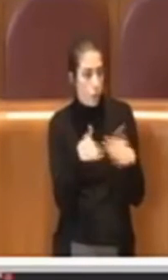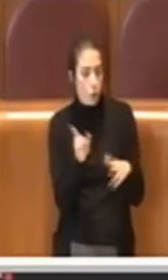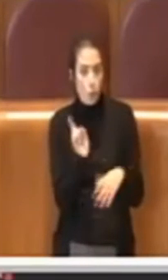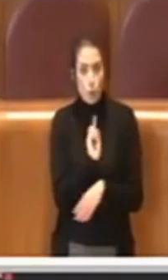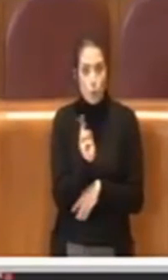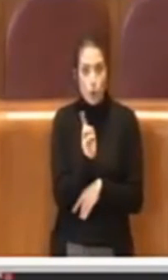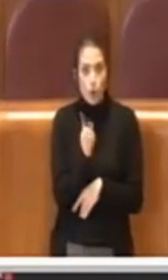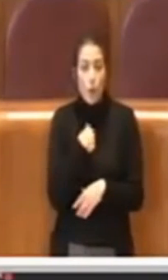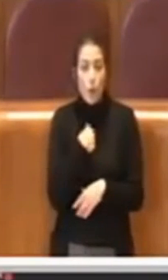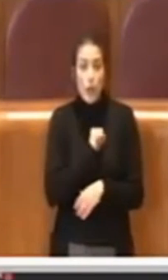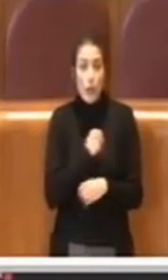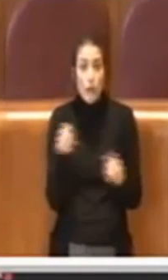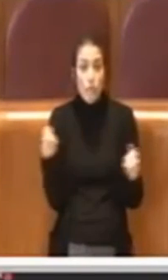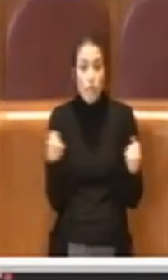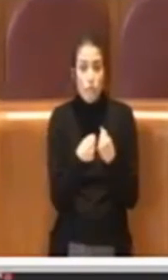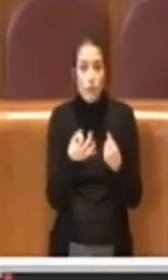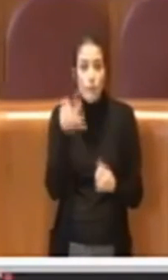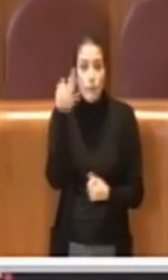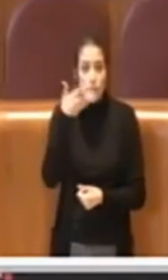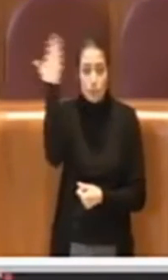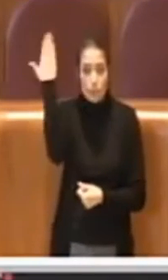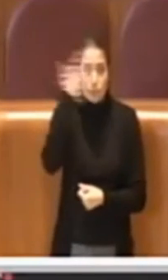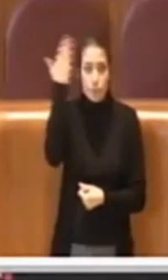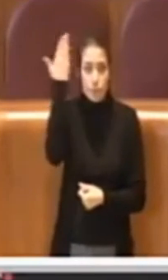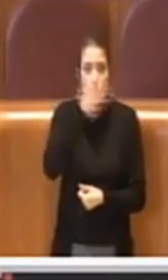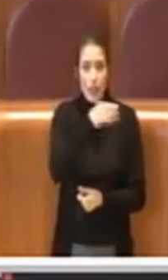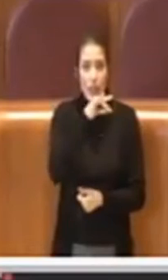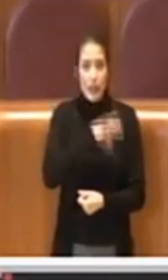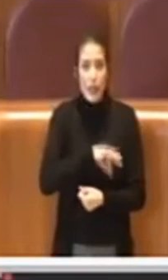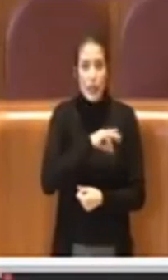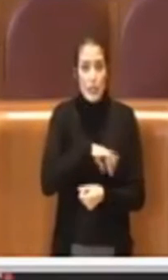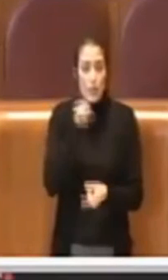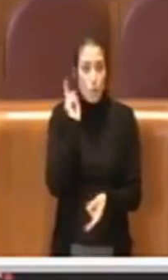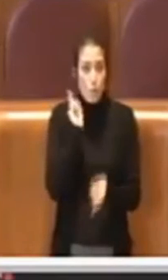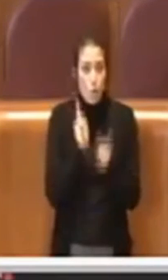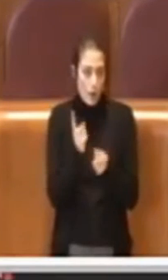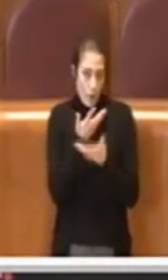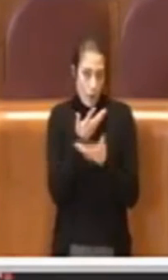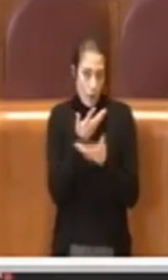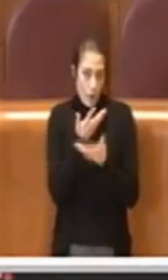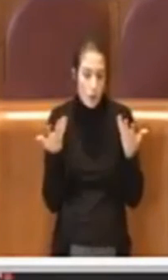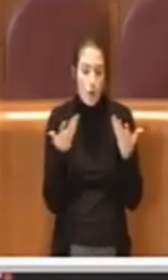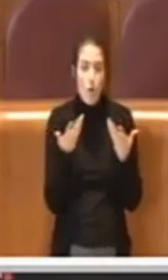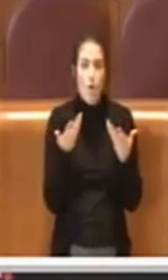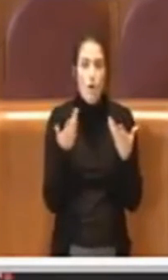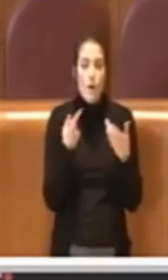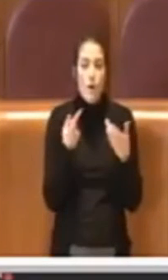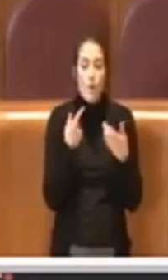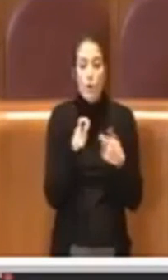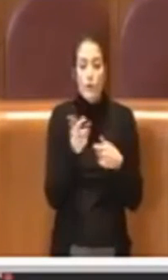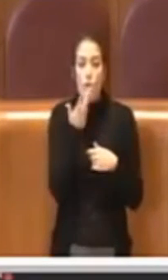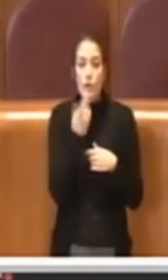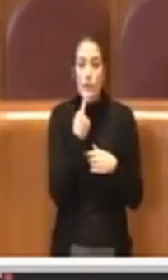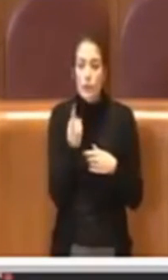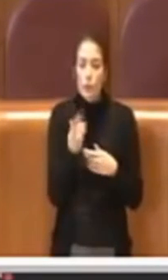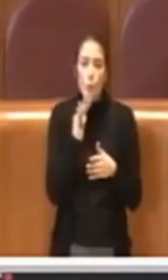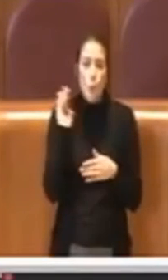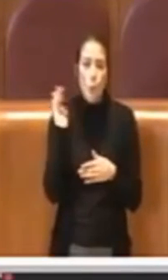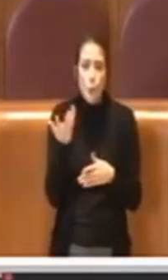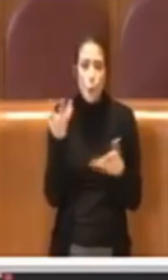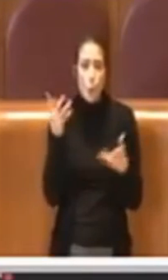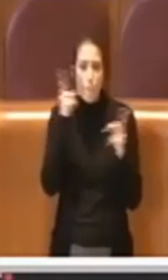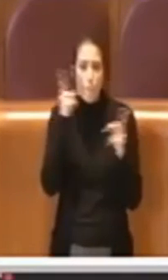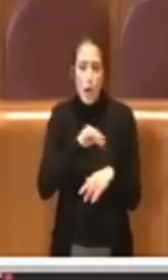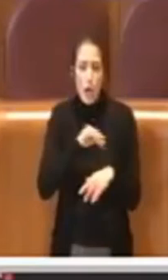opposizioni siano proprio accecate da un interesse politico ovviamente di dire che va tutto male, è tutto un